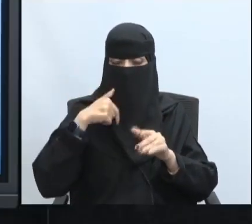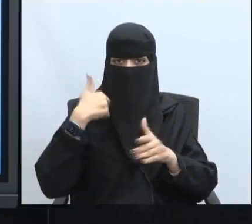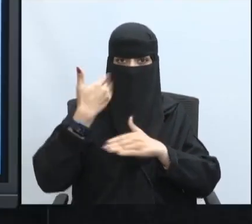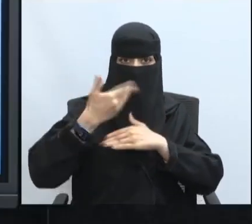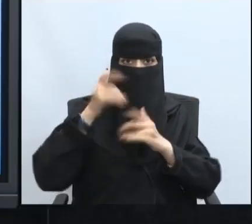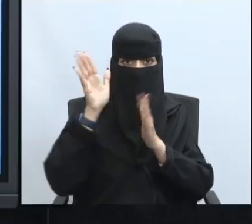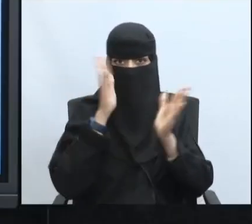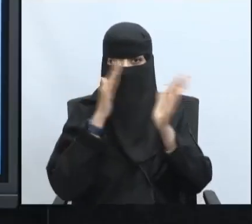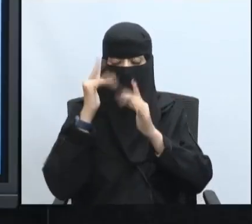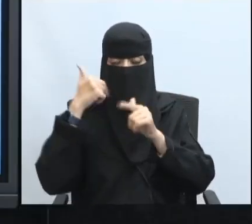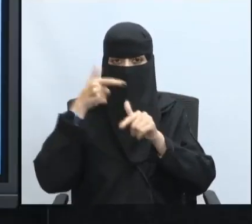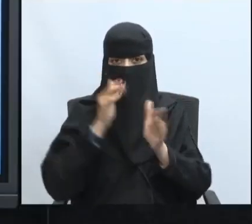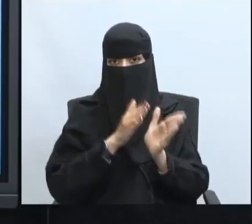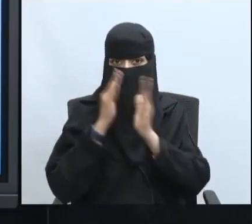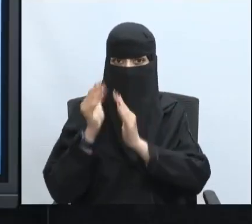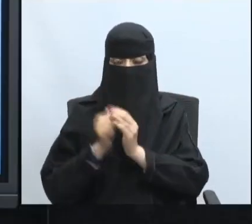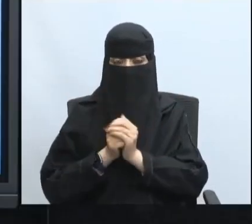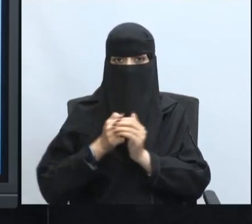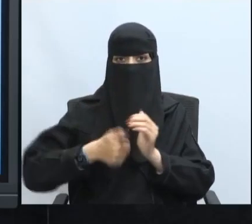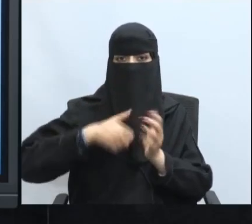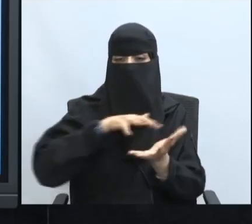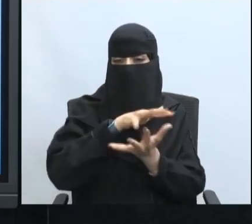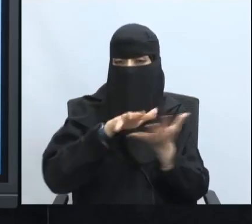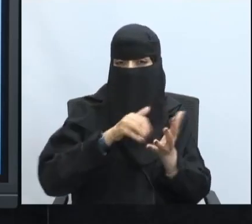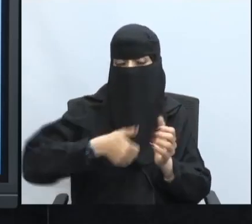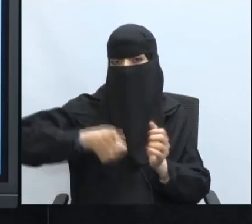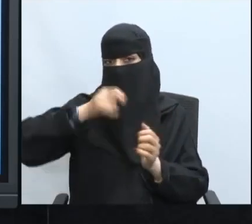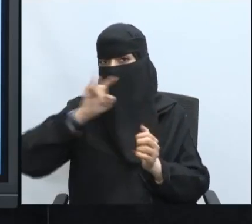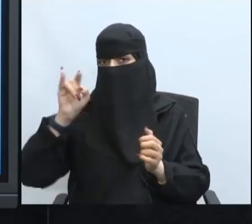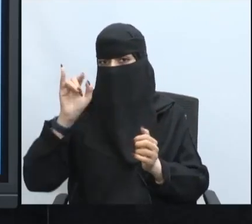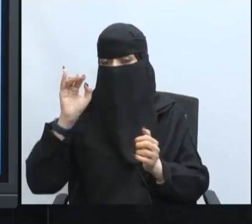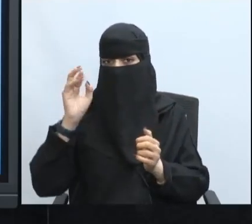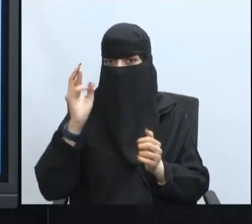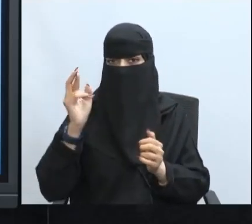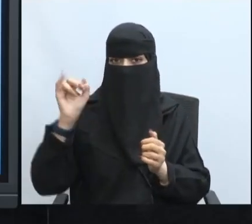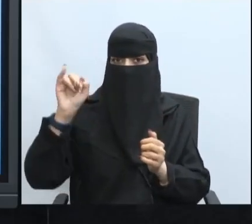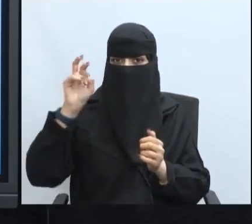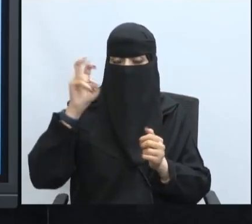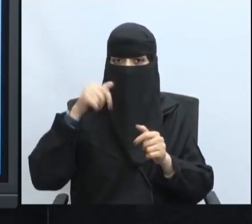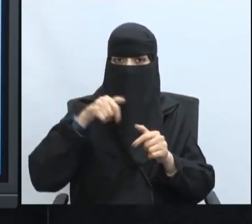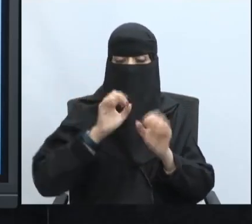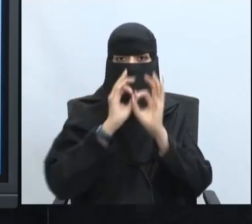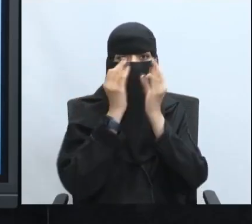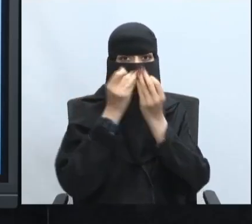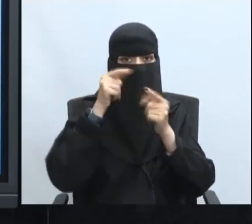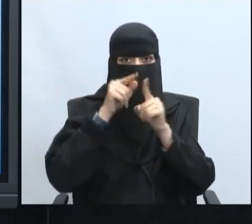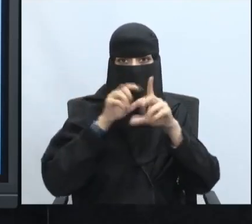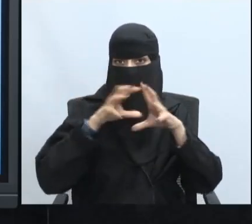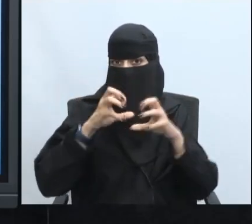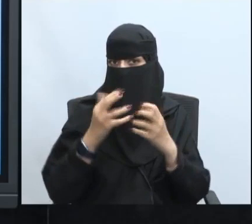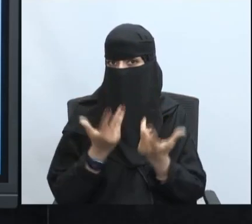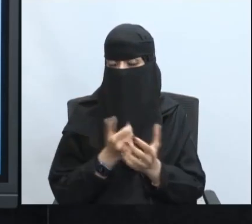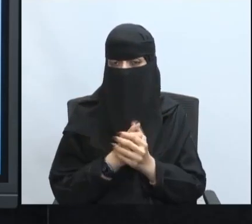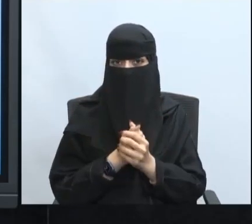التوتر ننتقل الآن الأزمة الاجتماعية ما هو تعريف الأزمة الاجتماعية أو ماذا نقصد بالأزمة